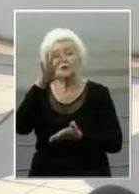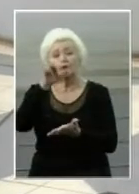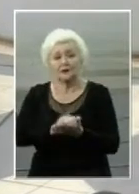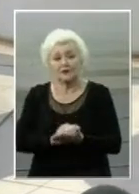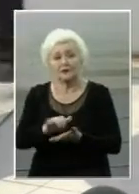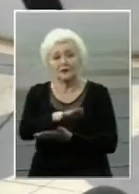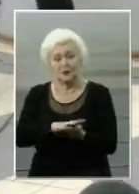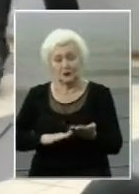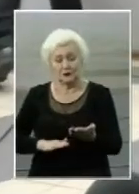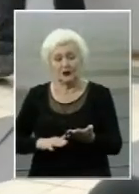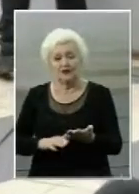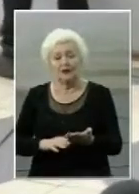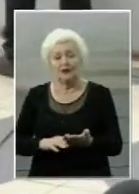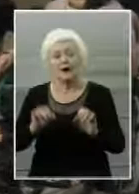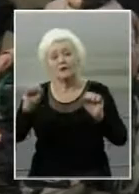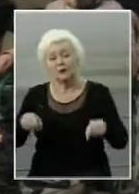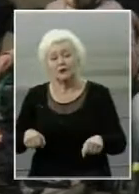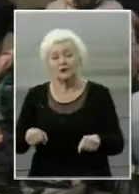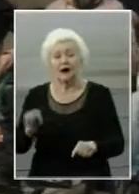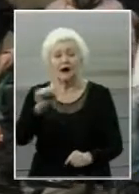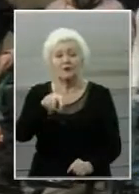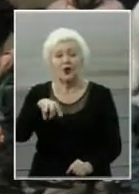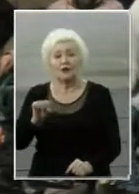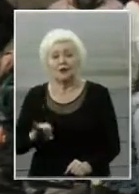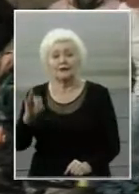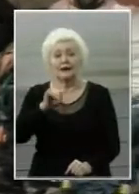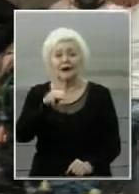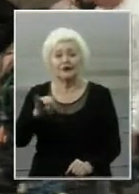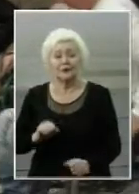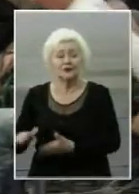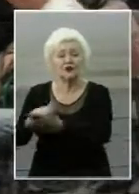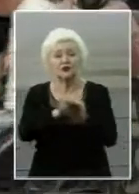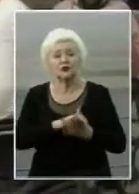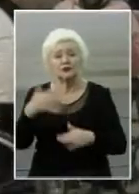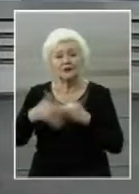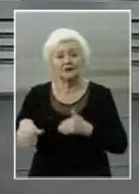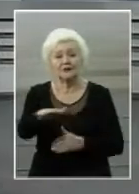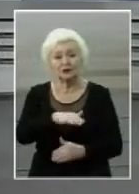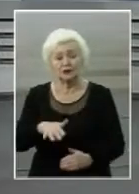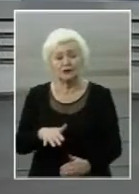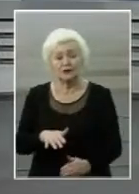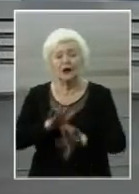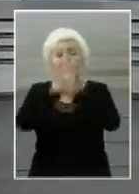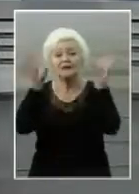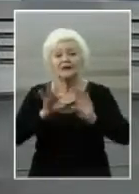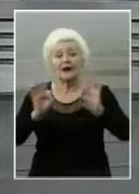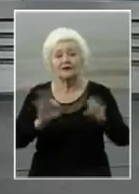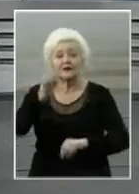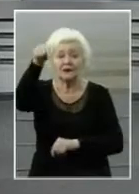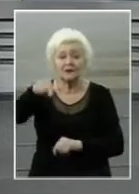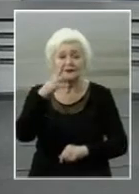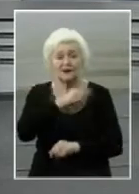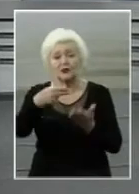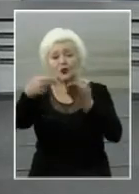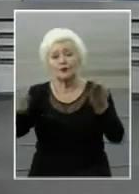по можливості. Аліна Мокляк, Ігор Печенко, Суспільне Херсон. Це вся інформація на цю годину.